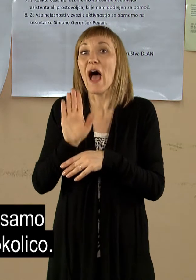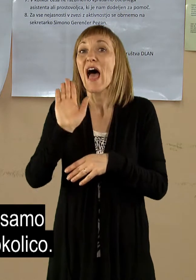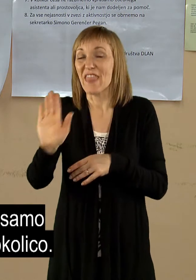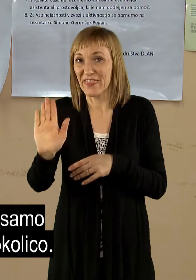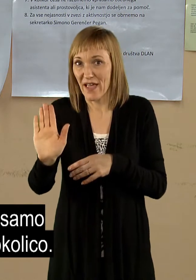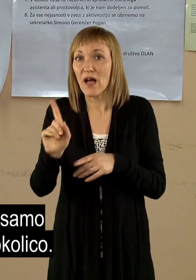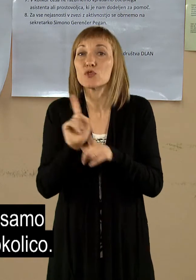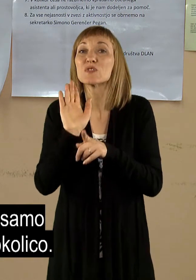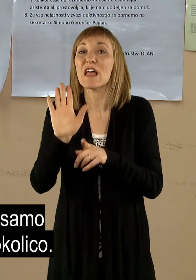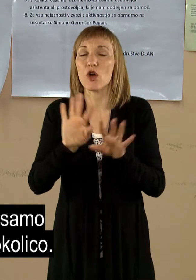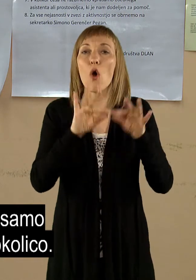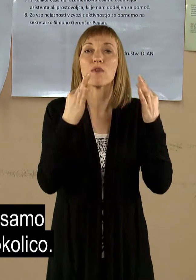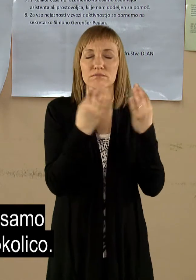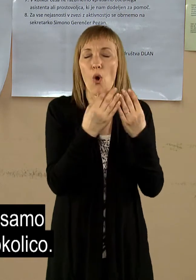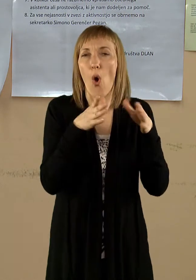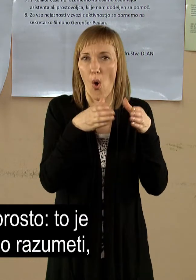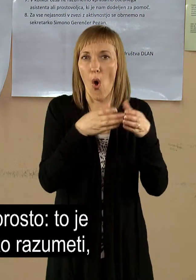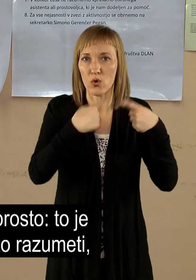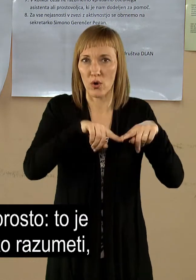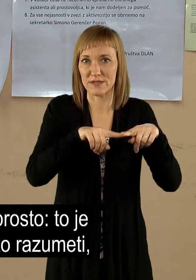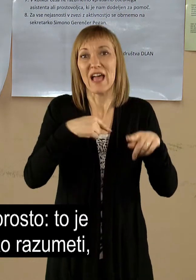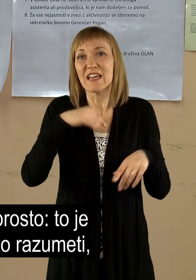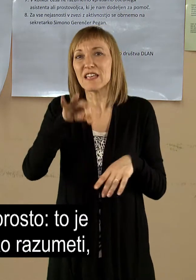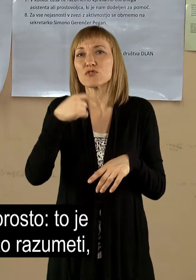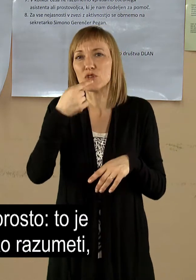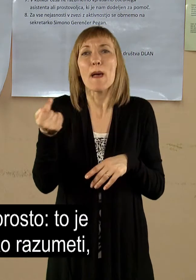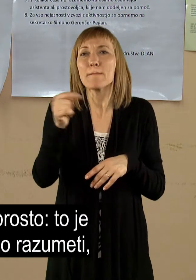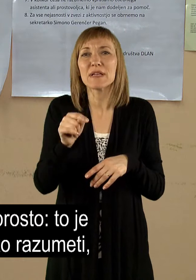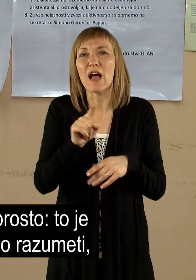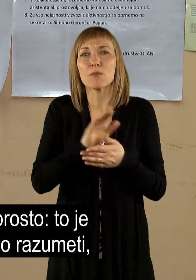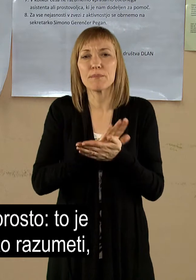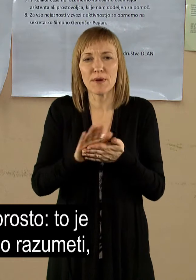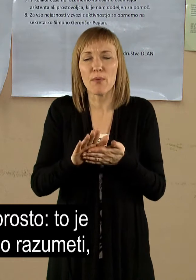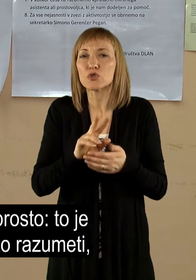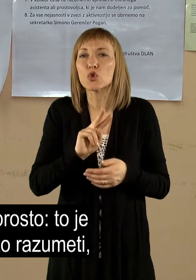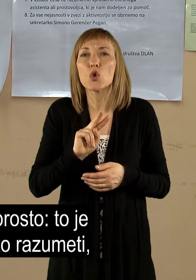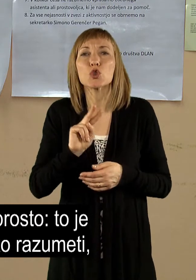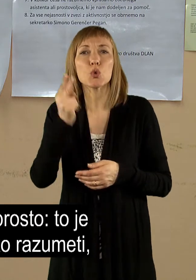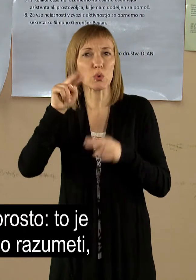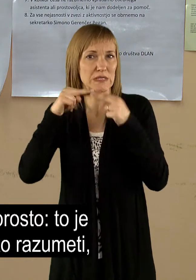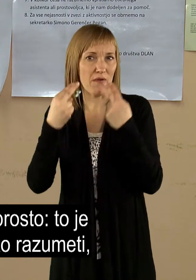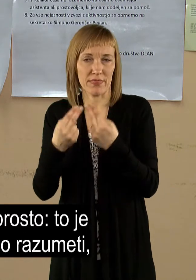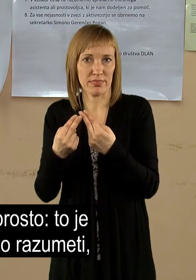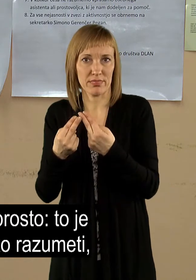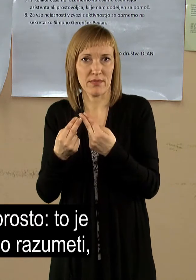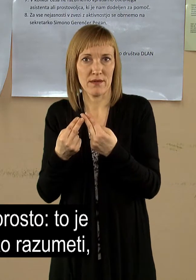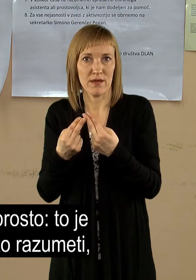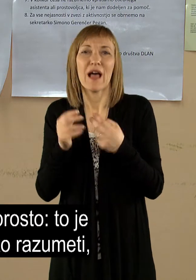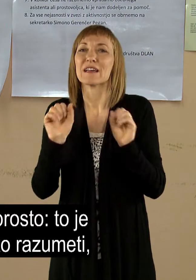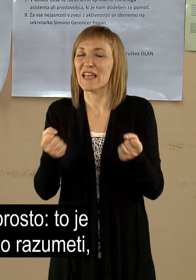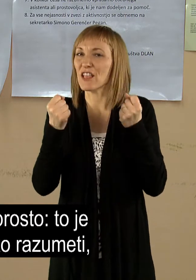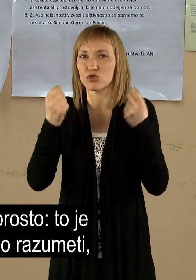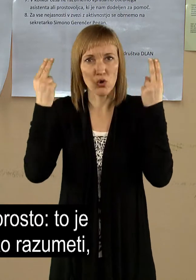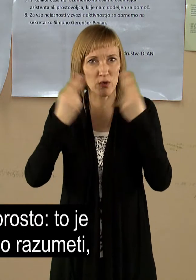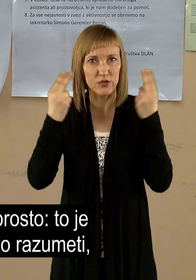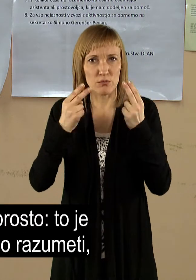samo na in tudi na njegovo okolico. Prihaja do, jaz včasih rečem zelo preprosto, to je drug svet, ki